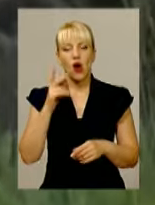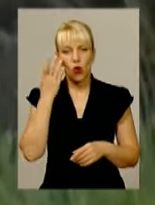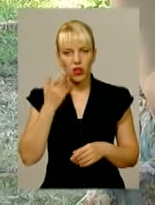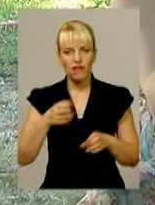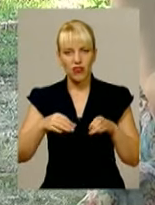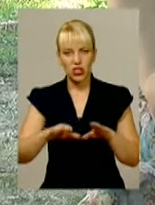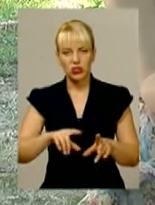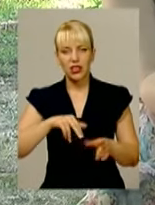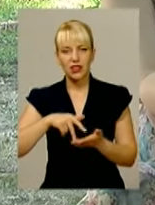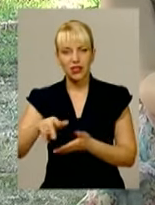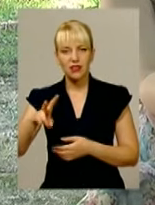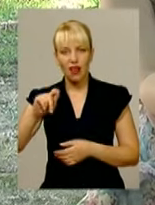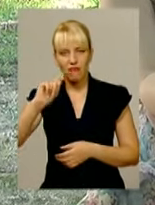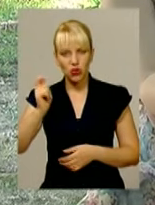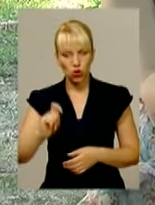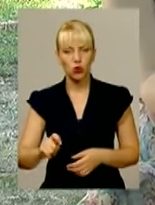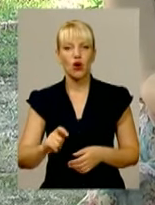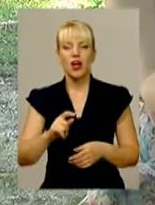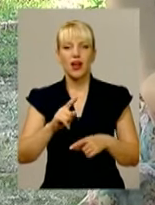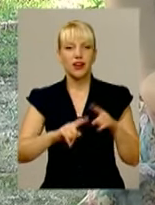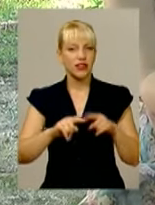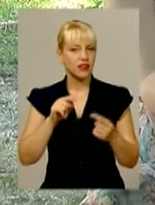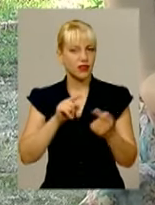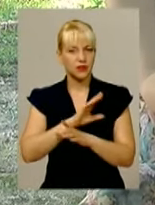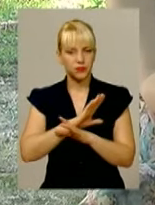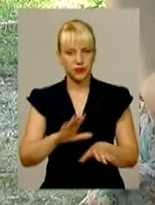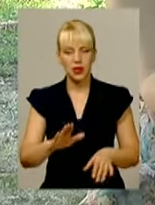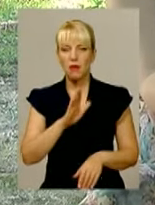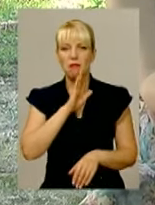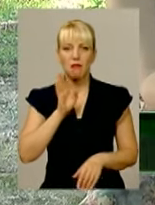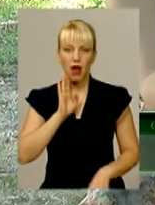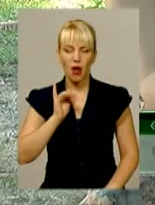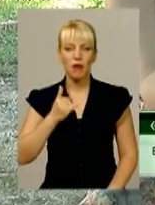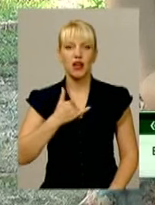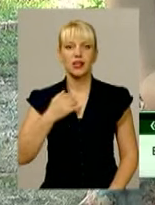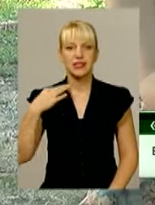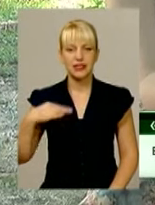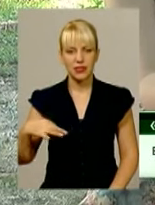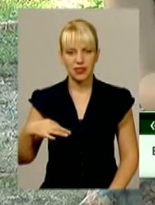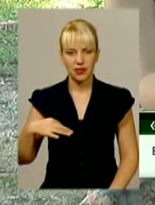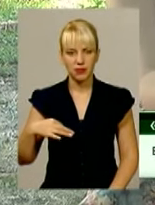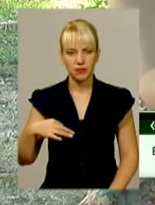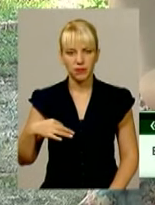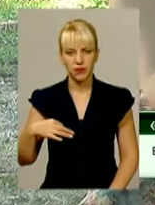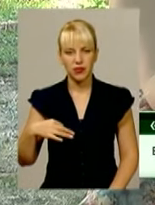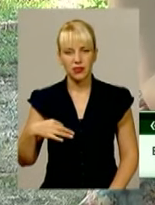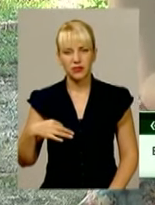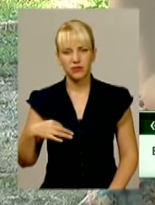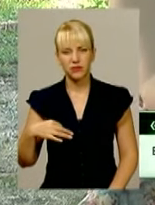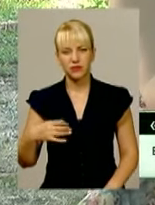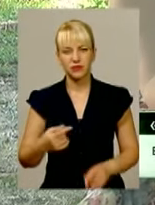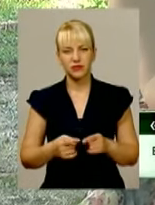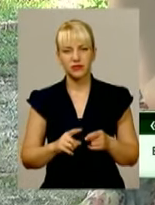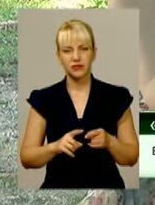не перечили. Хто вас вдома очікував з фронту? Мама, син, А як вони сприйняли з війську про те, що